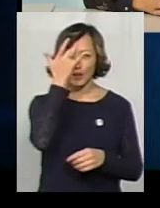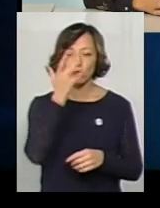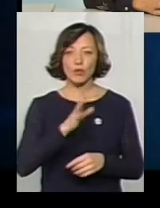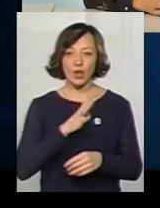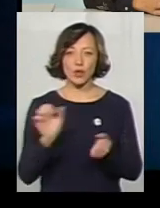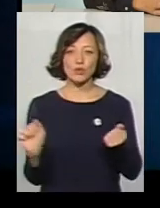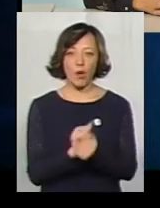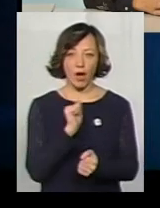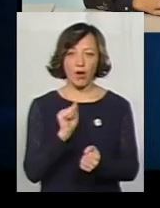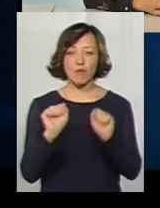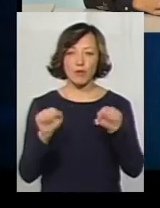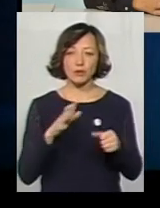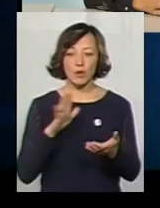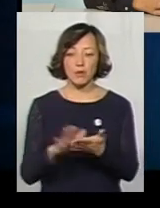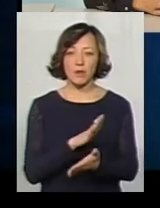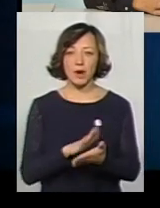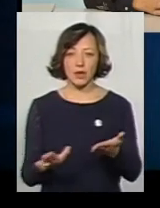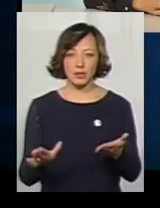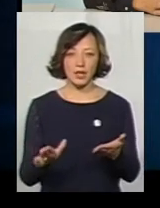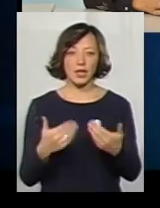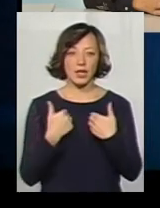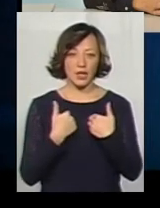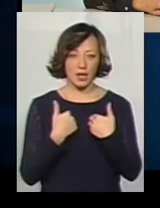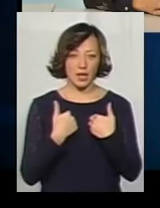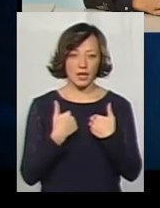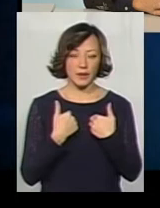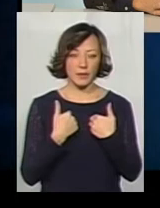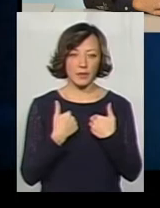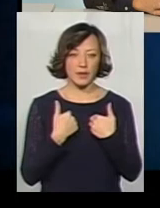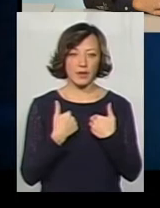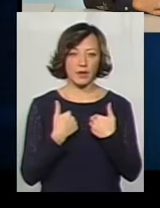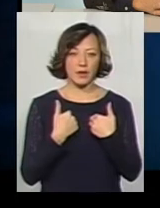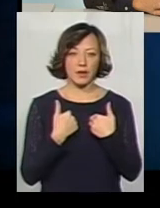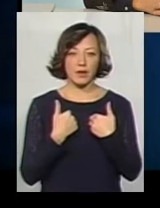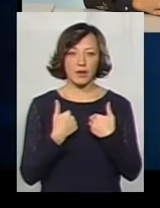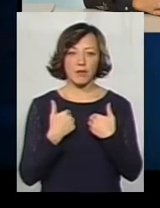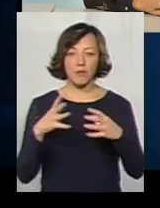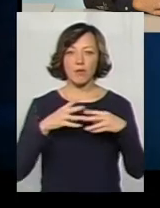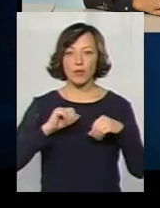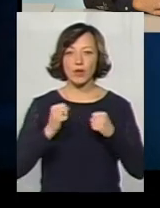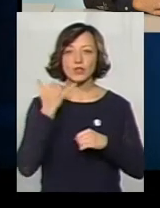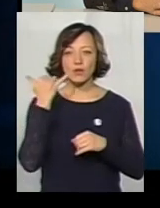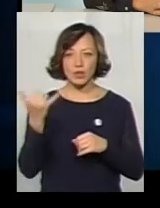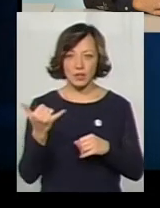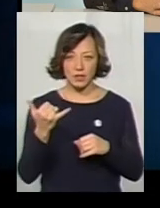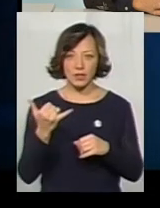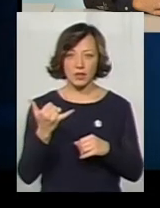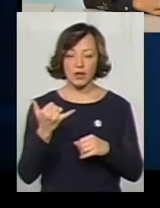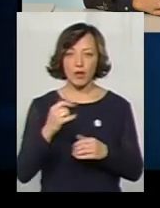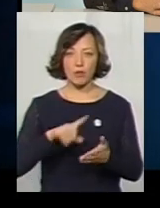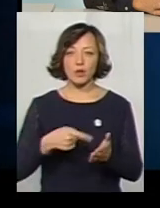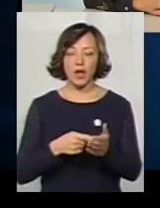вона ж була суха, її можна було прибрати. Я там і декоти наші мої подруги, ми дзвонили в